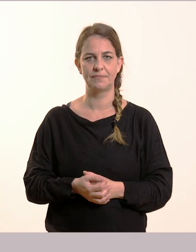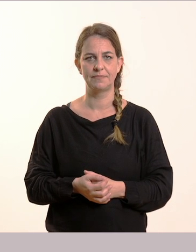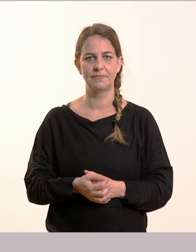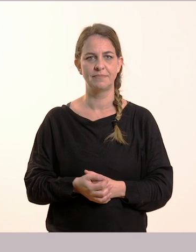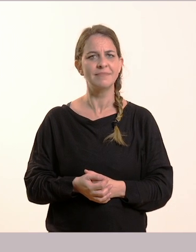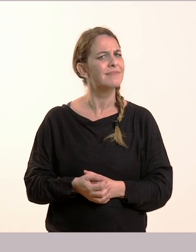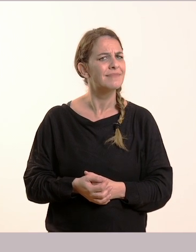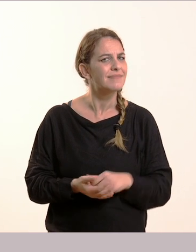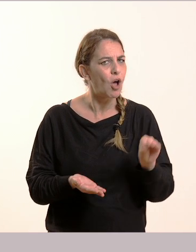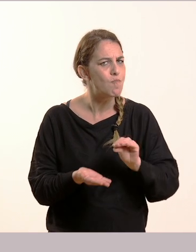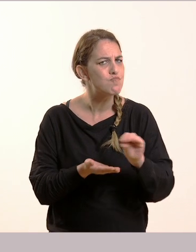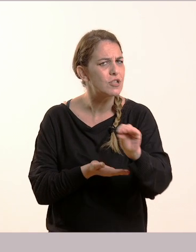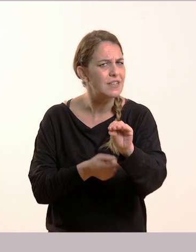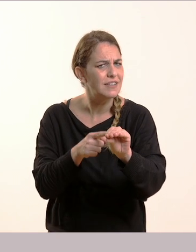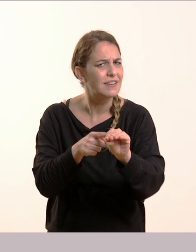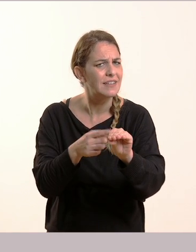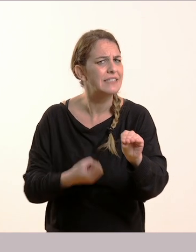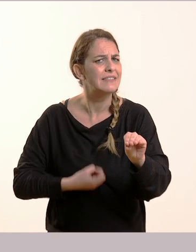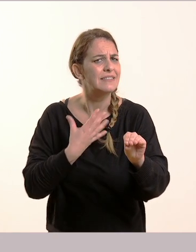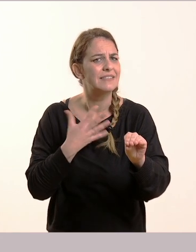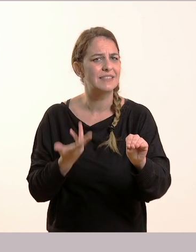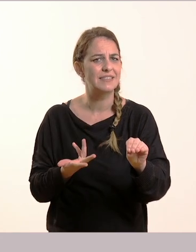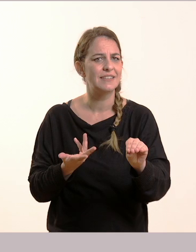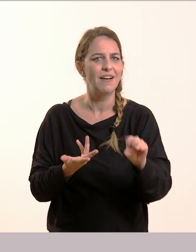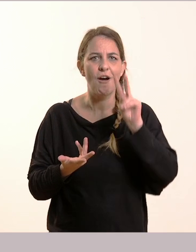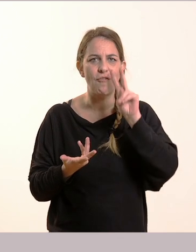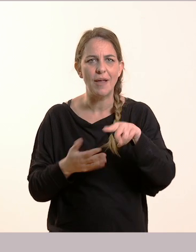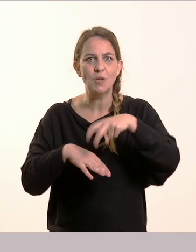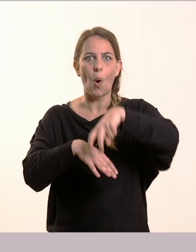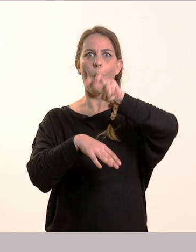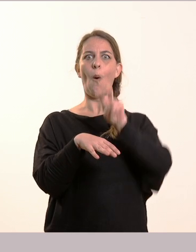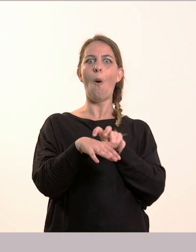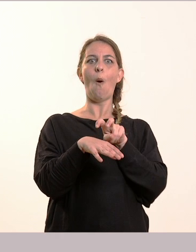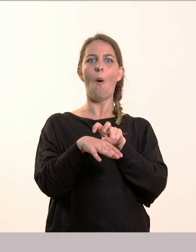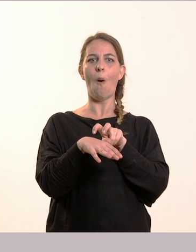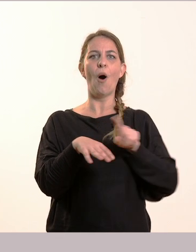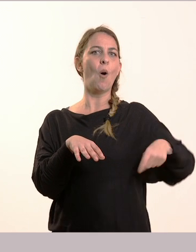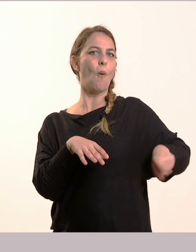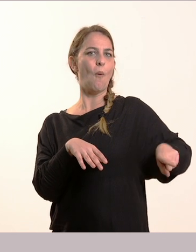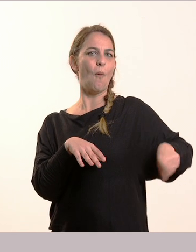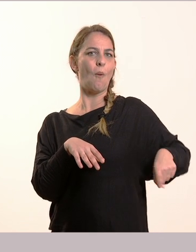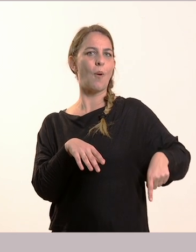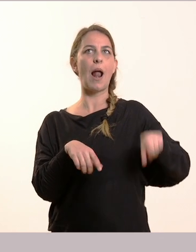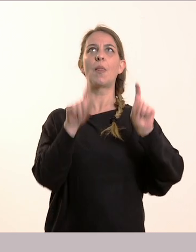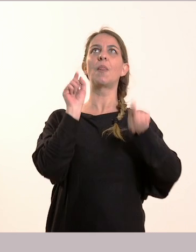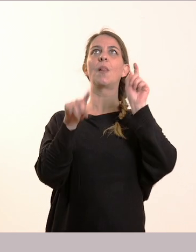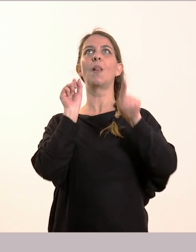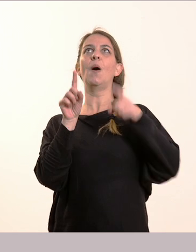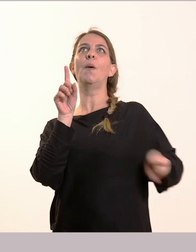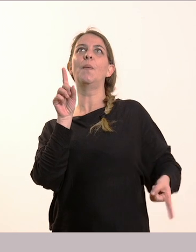Αλέξανδρος Σοποντικός, που βλέπετε ότι χοροπηδάει, έχει κουνάει την ουρά του, τα πόδια του ψηλά, πώς